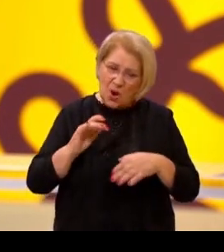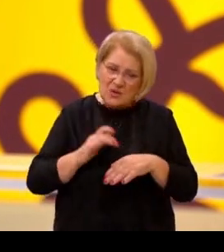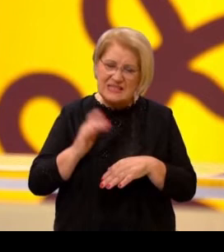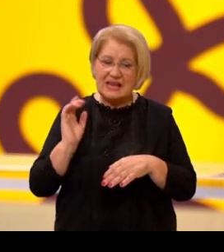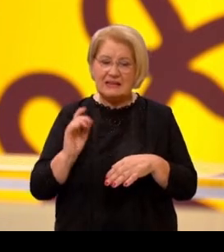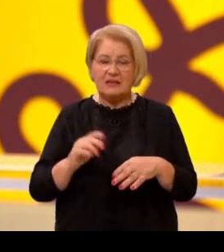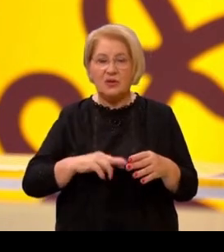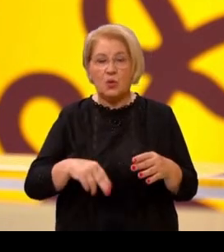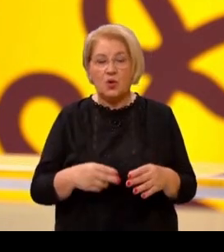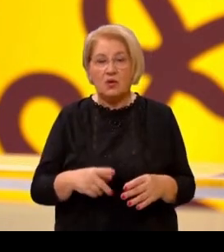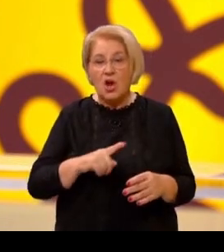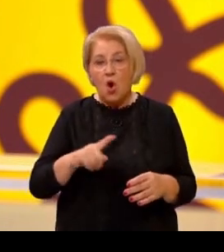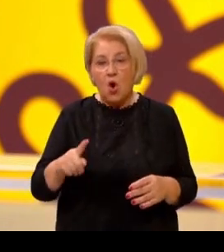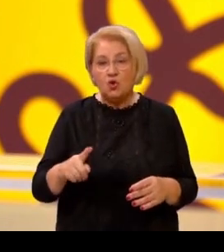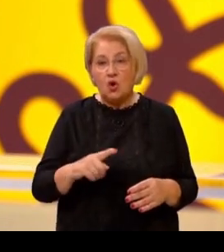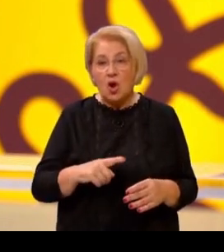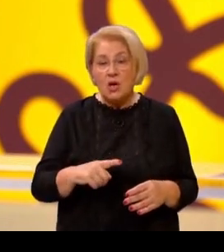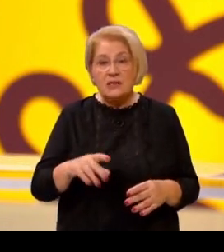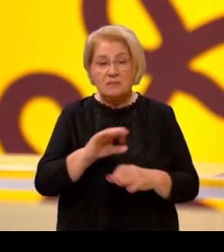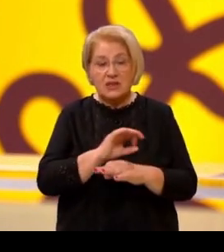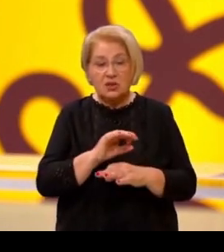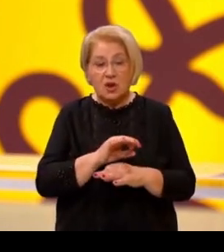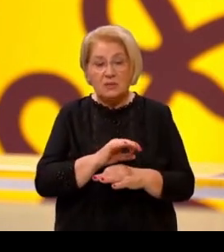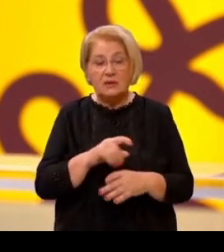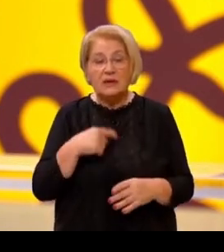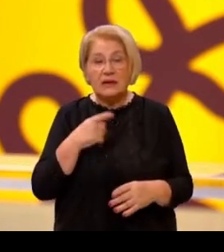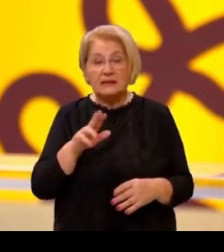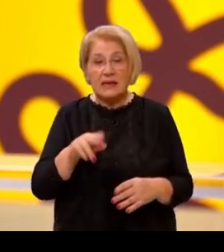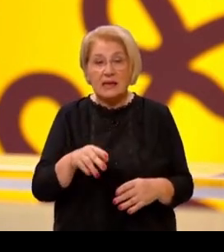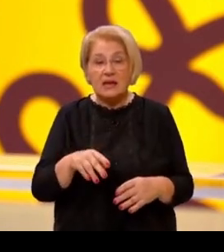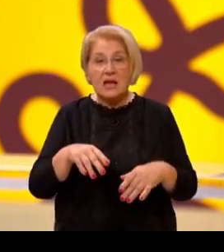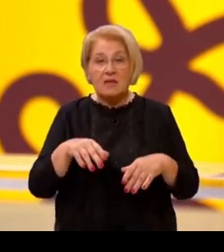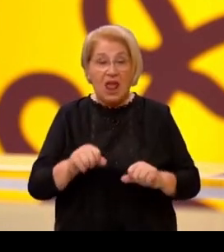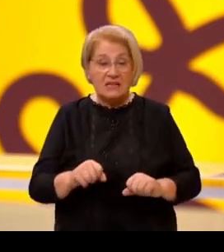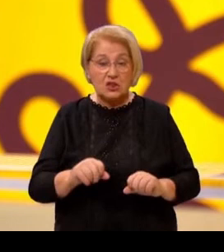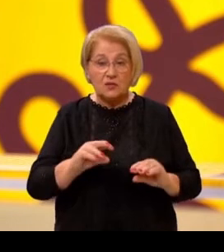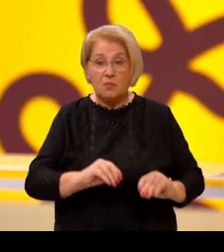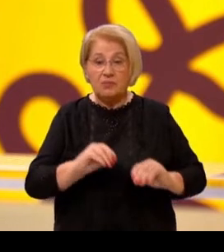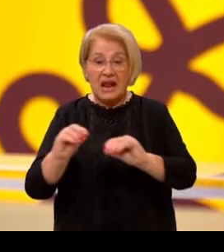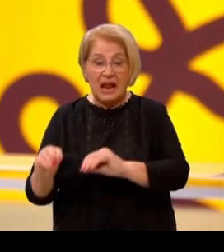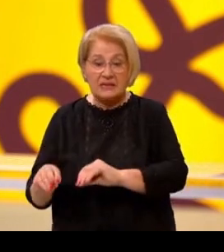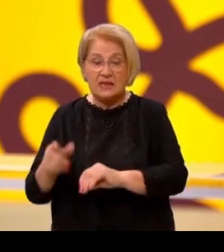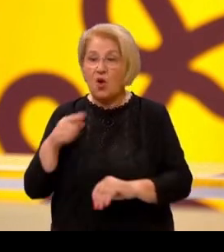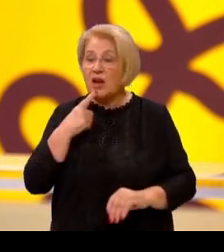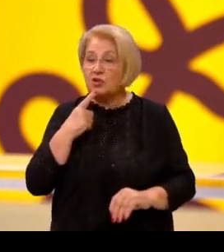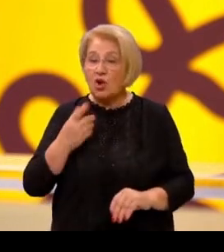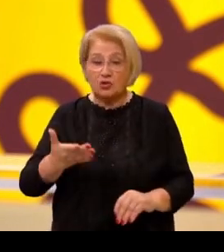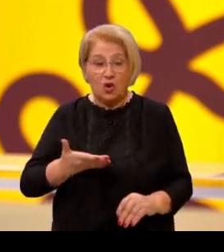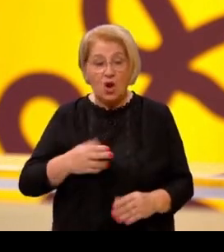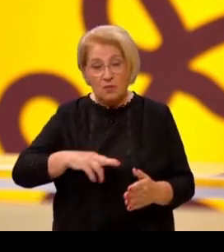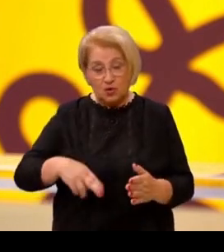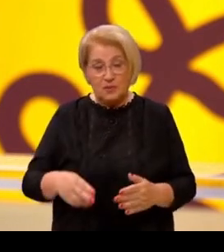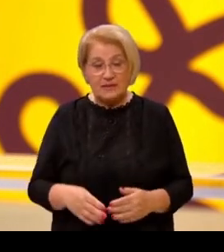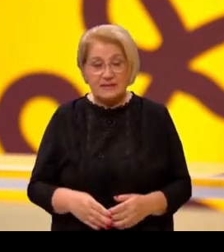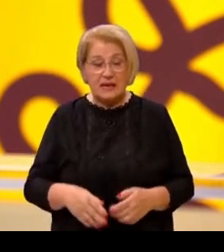ugovora o dosmrtnom ili doživotnom uzržavanju, pogotovo o dosmrtnom kada imovina odmah prelazi u ruke uzržavatelja. Također,